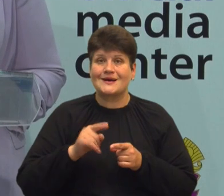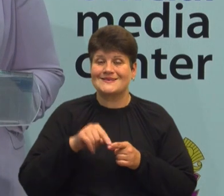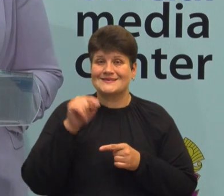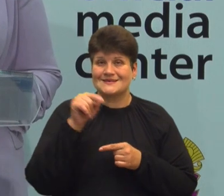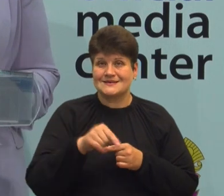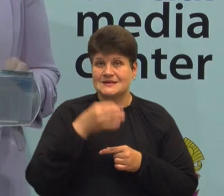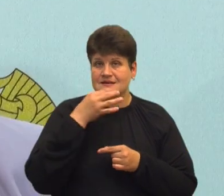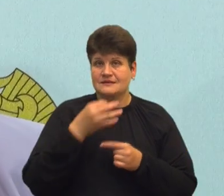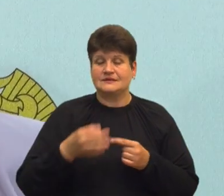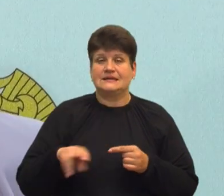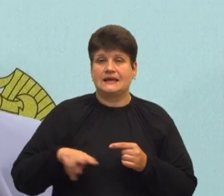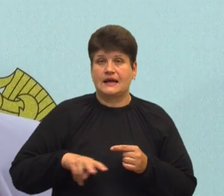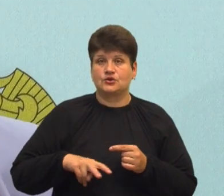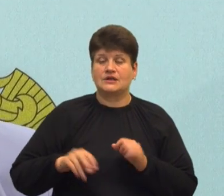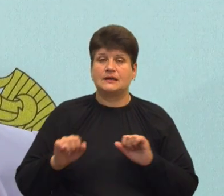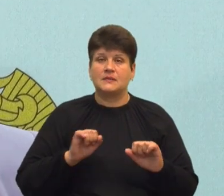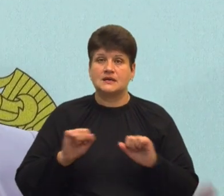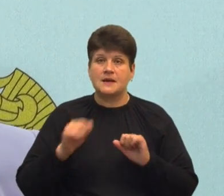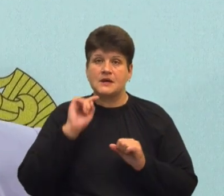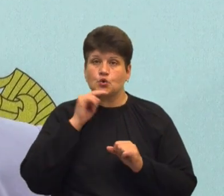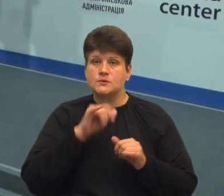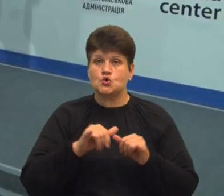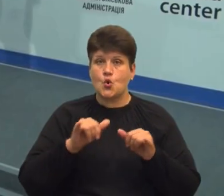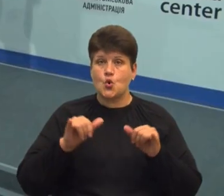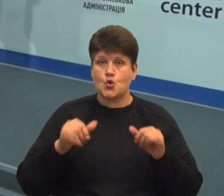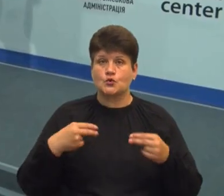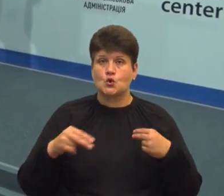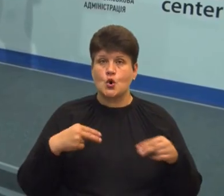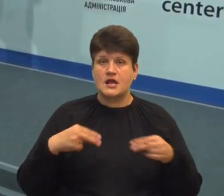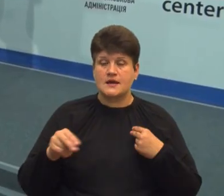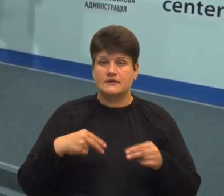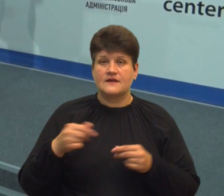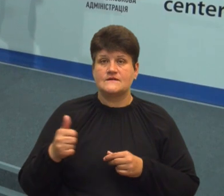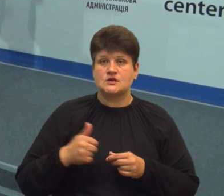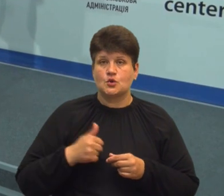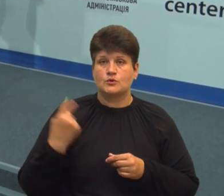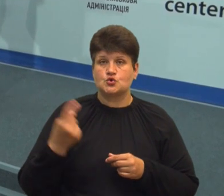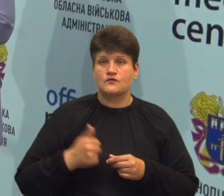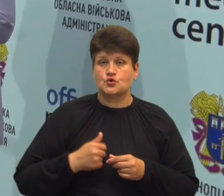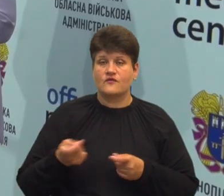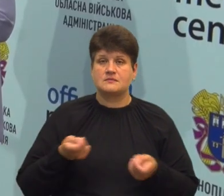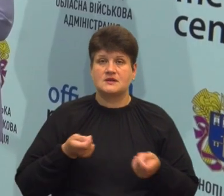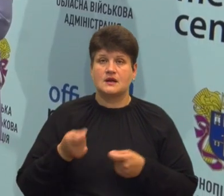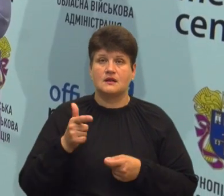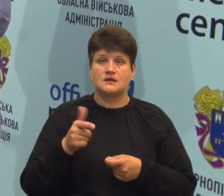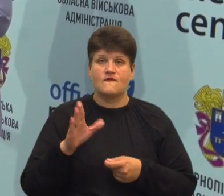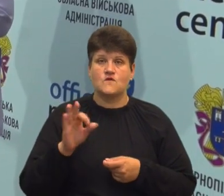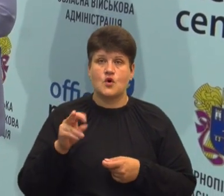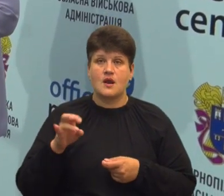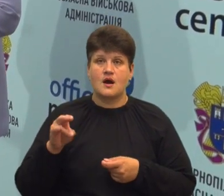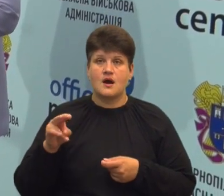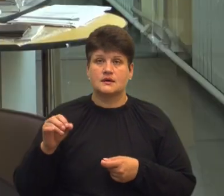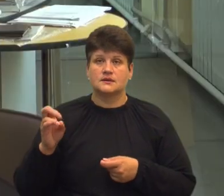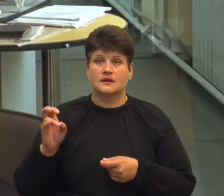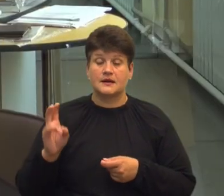повідомила директорка Департаменту економічного розвитку і торгівлі обласної військової адміністрації Галина Воляник За її словами, кількість